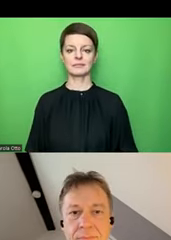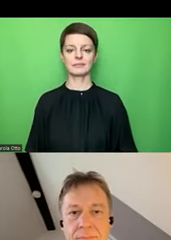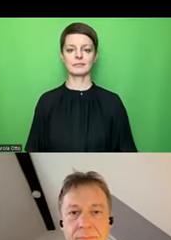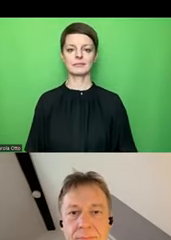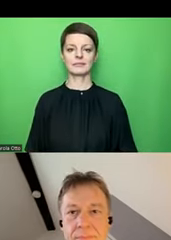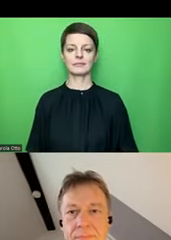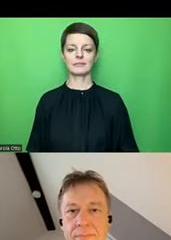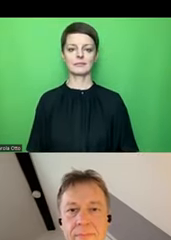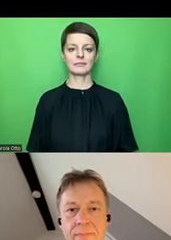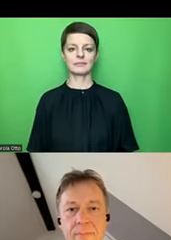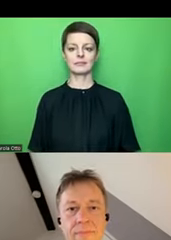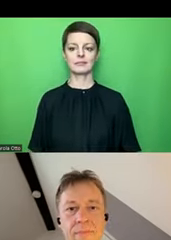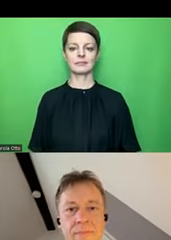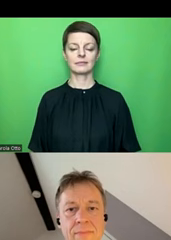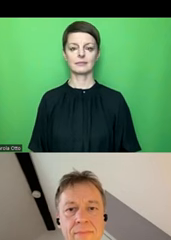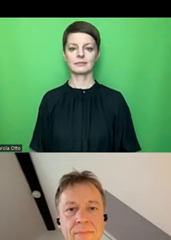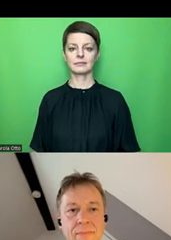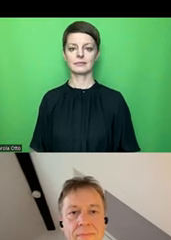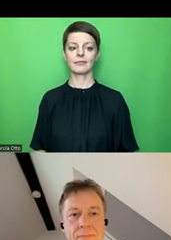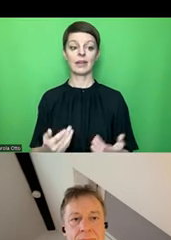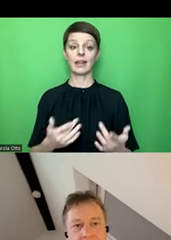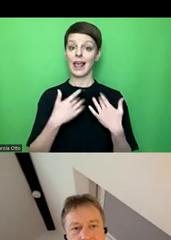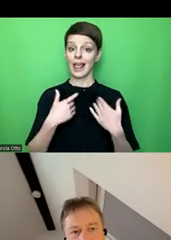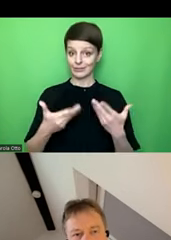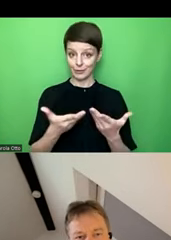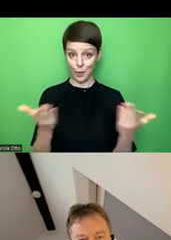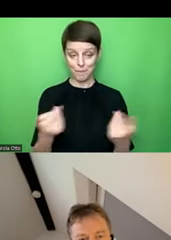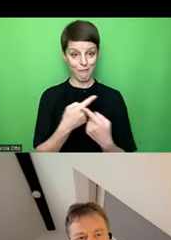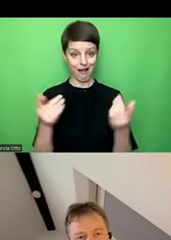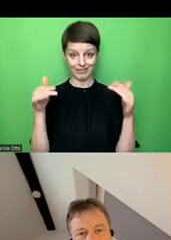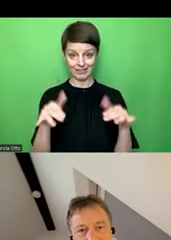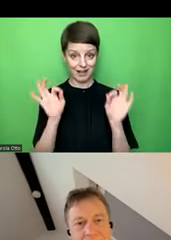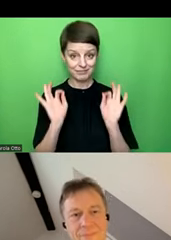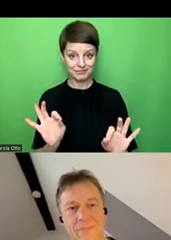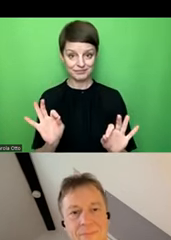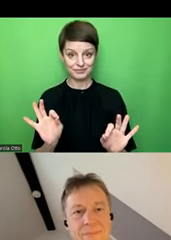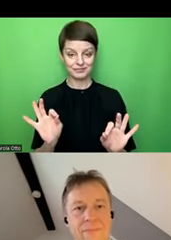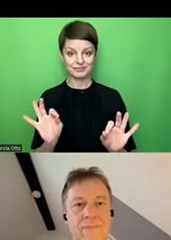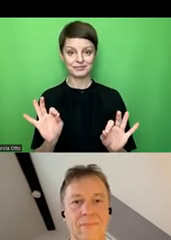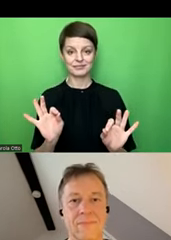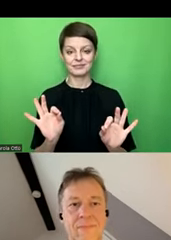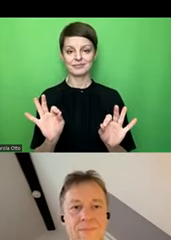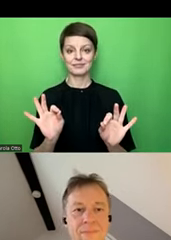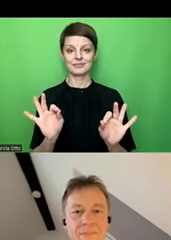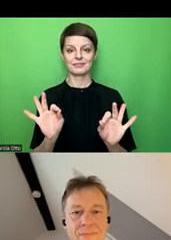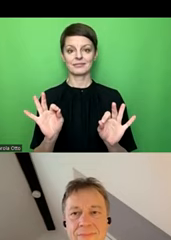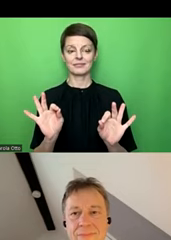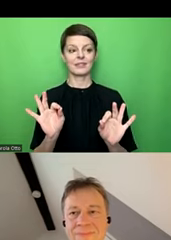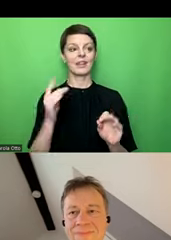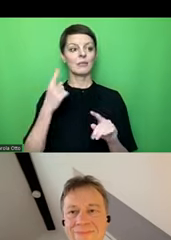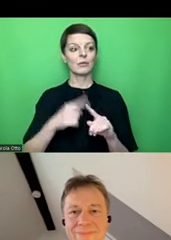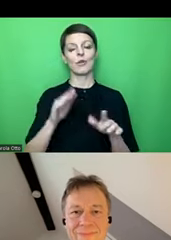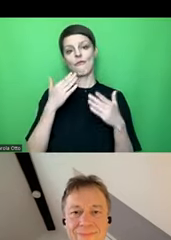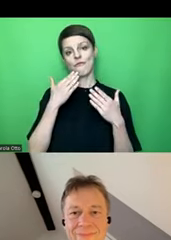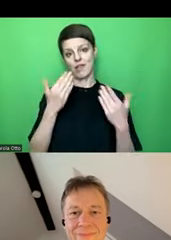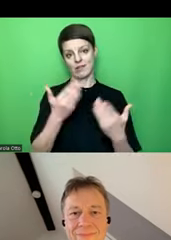Insofern also zum einen herzlich willkommen. Schön, dass Sie da sind. Zum anderen aber auch noch mal quasi vielen